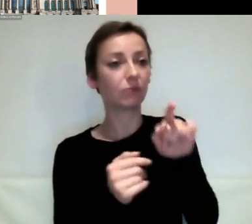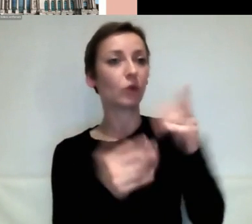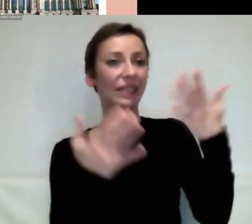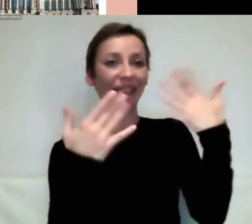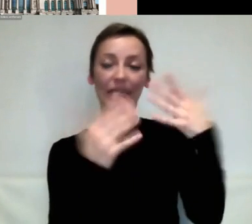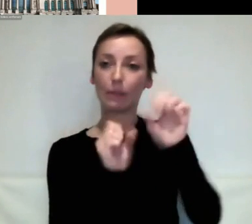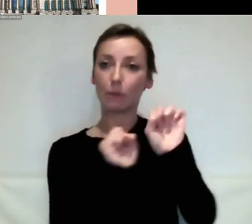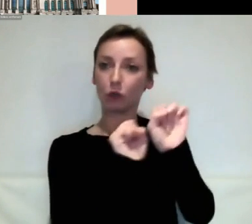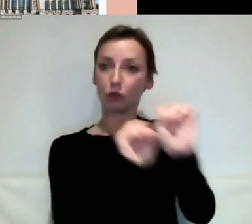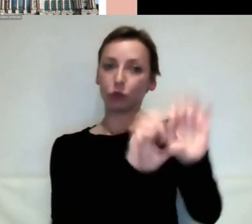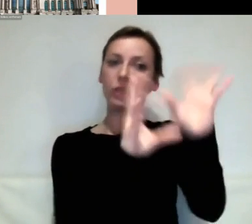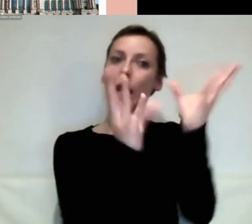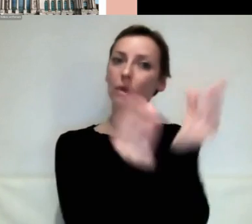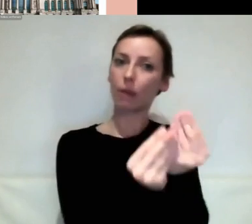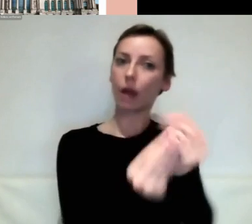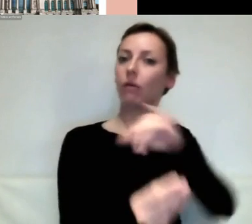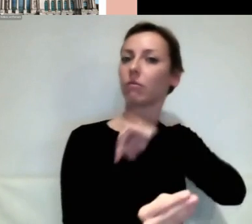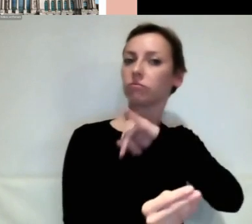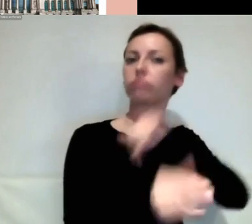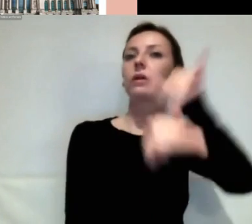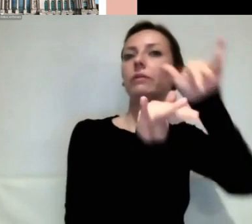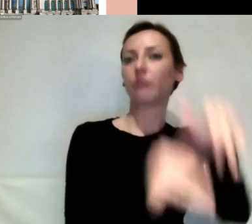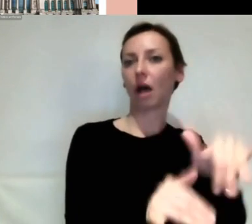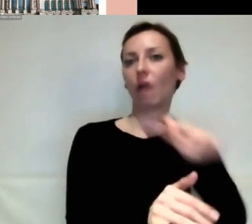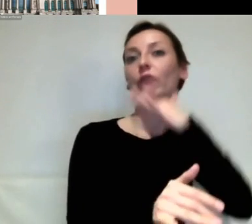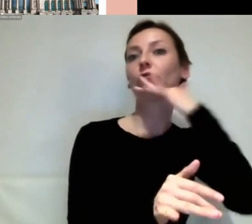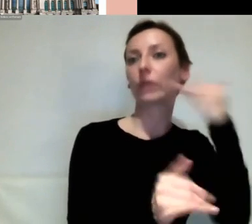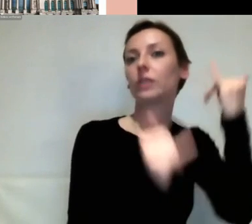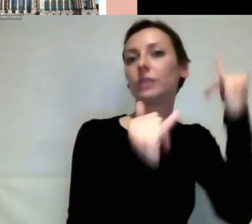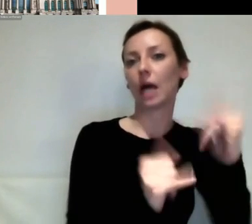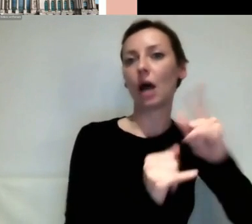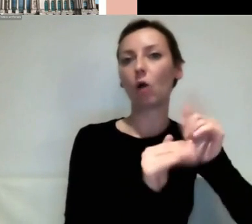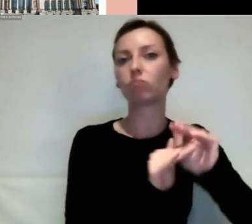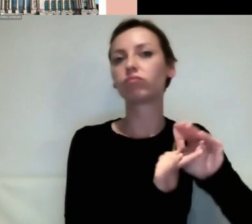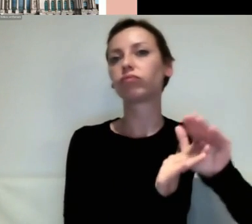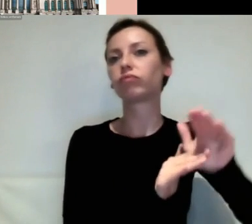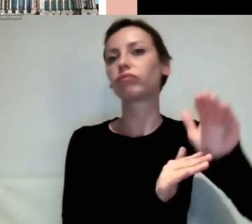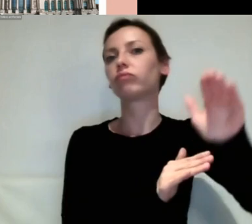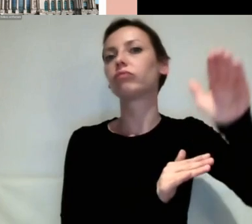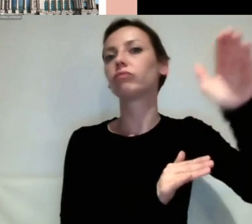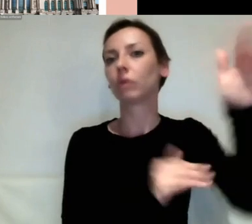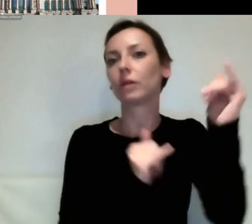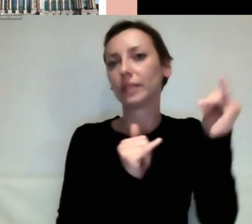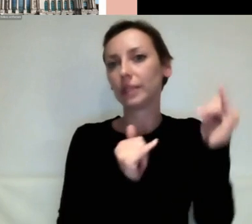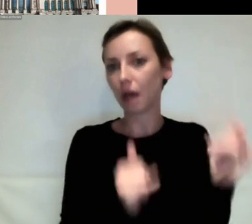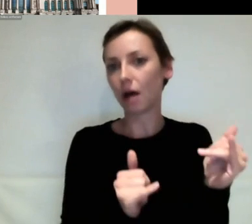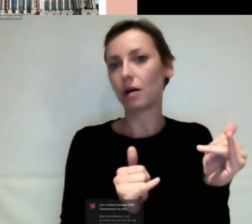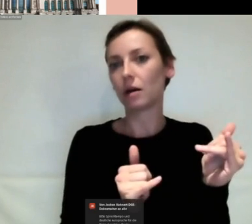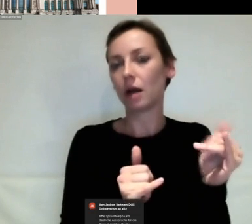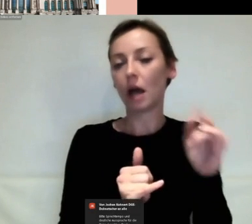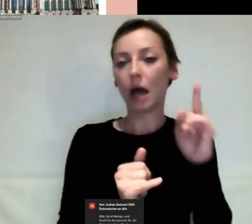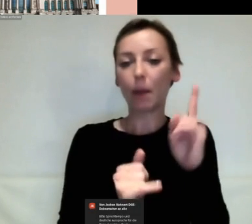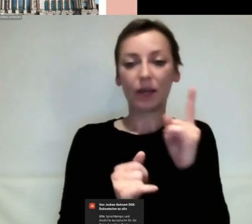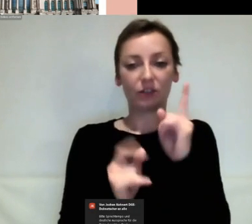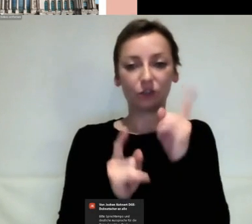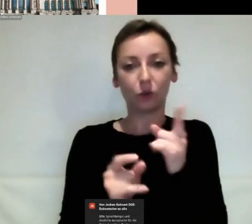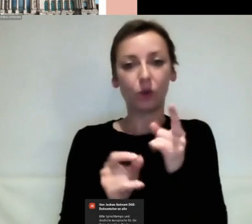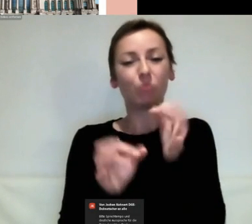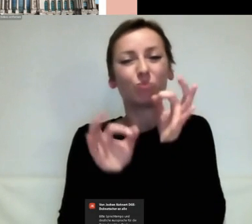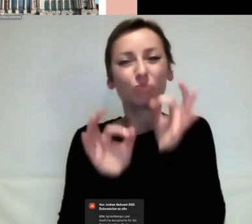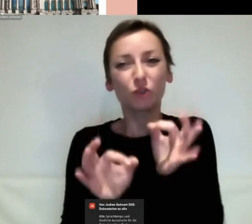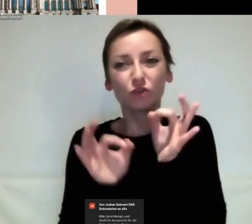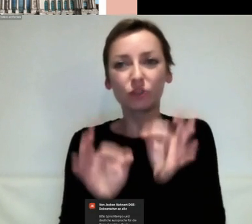allgemein ist zwar ziemlich hoch und enorm gewachsen, vor allem seit Fridays for Future. Aber wenn es um spezifische Maßnahmen der